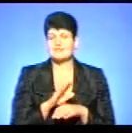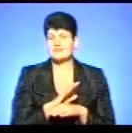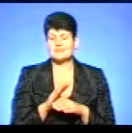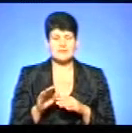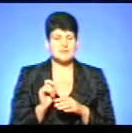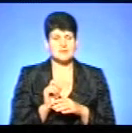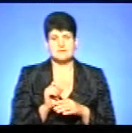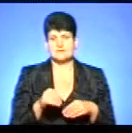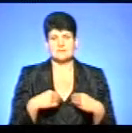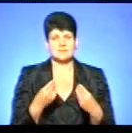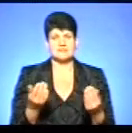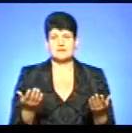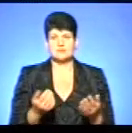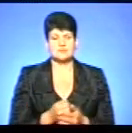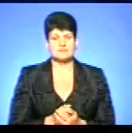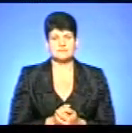причині боргу.